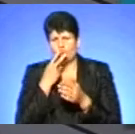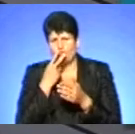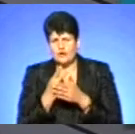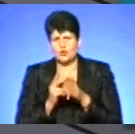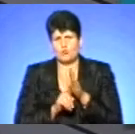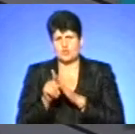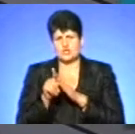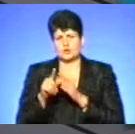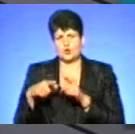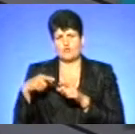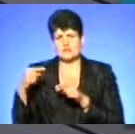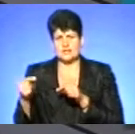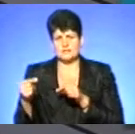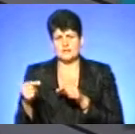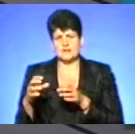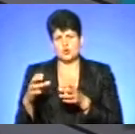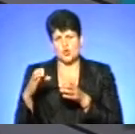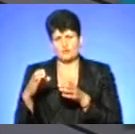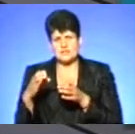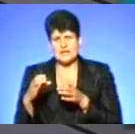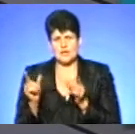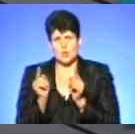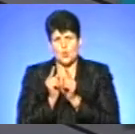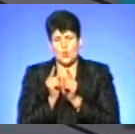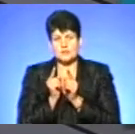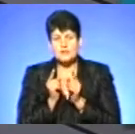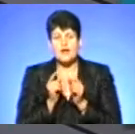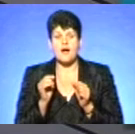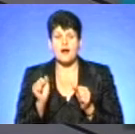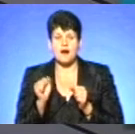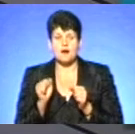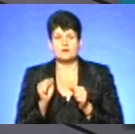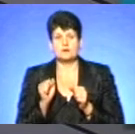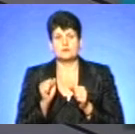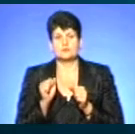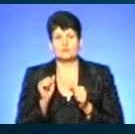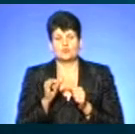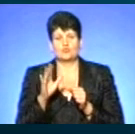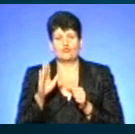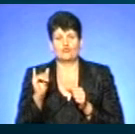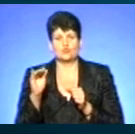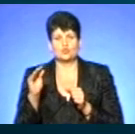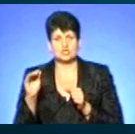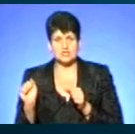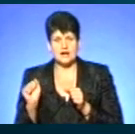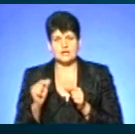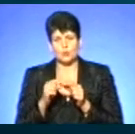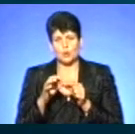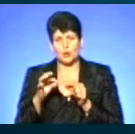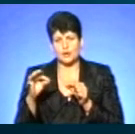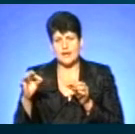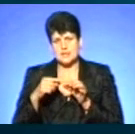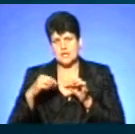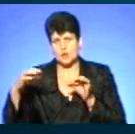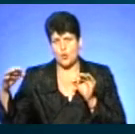він тонкий і довгий. Черевце у гадюки сіреньке. Тоді, як